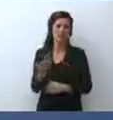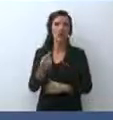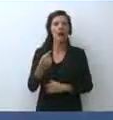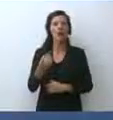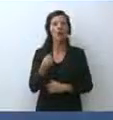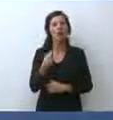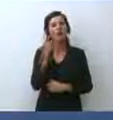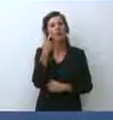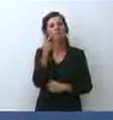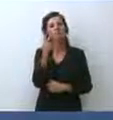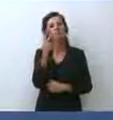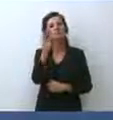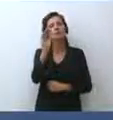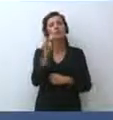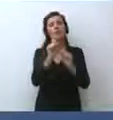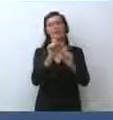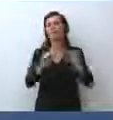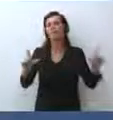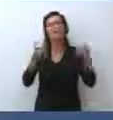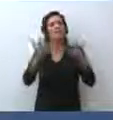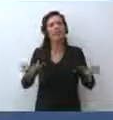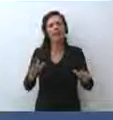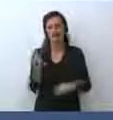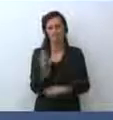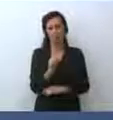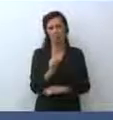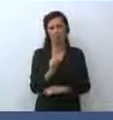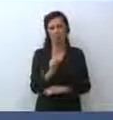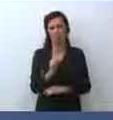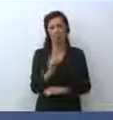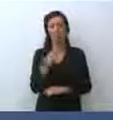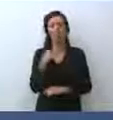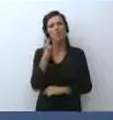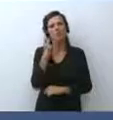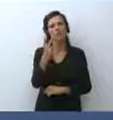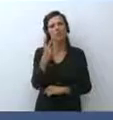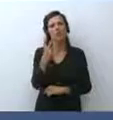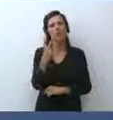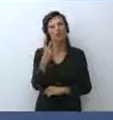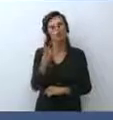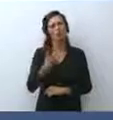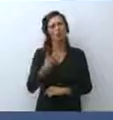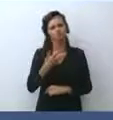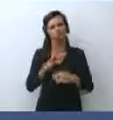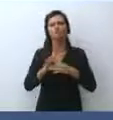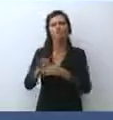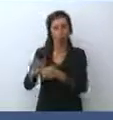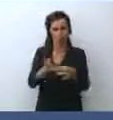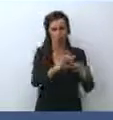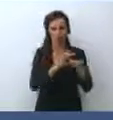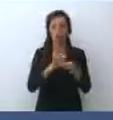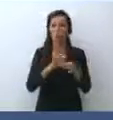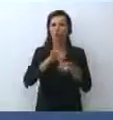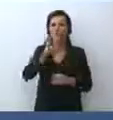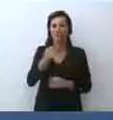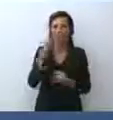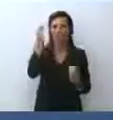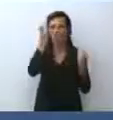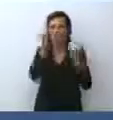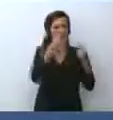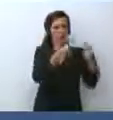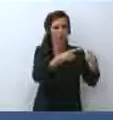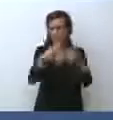assolutamente, francamente vedo ancora una coalizione con le sue divergenze, come ho detto il primo